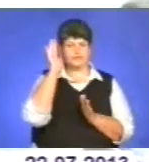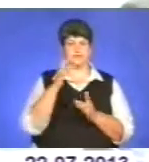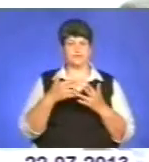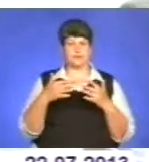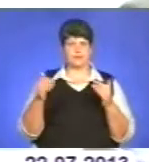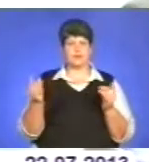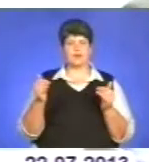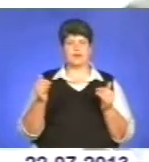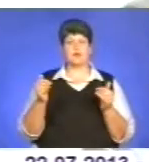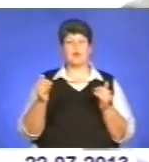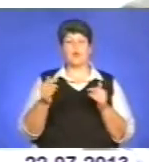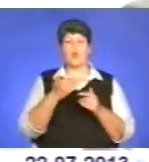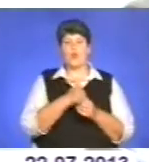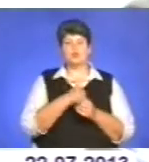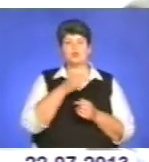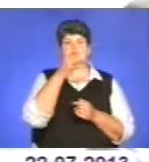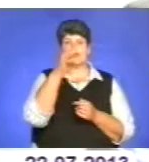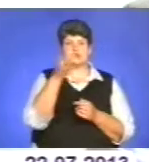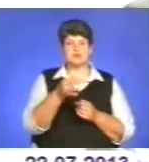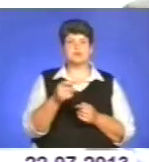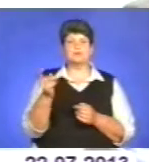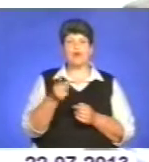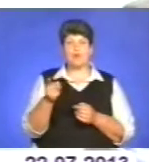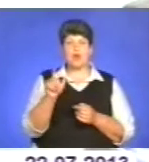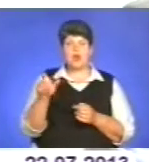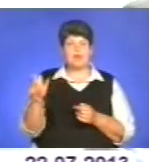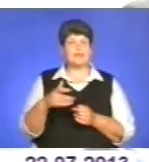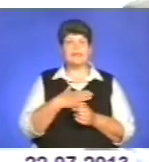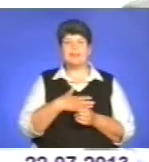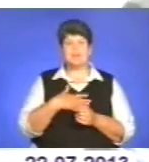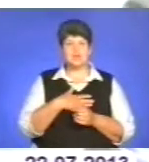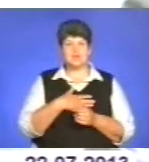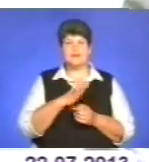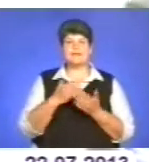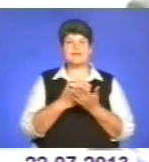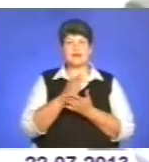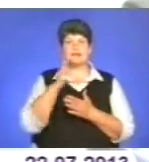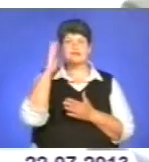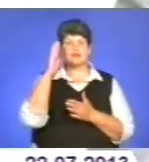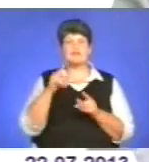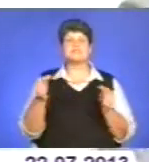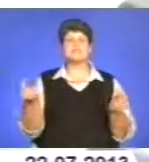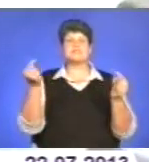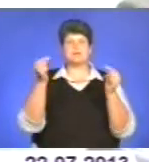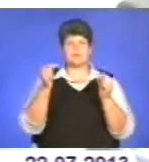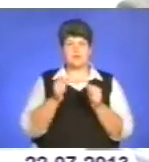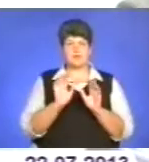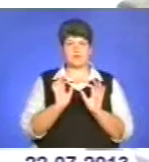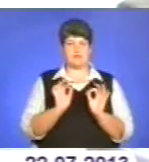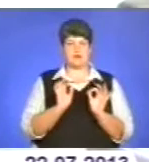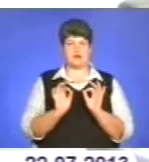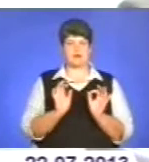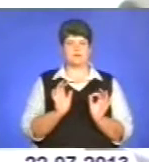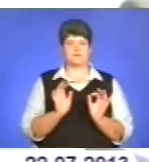Хочу сказати, щоб тернополяни не переживали. Якість води відповідає по бактеріологічних показниках вимогам